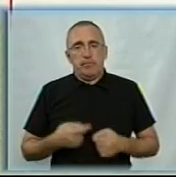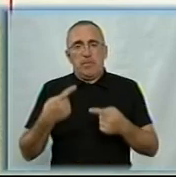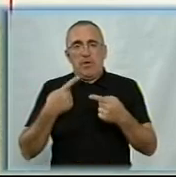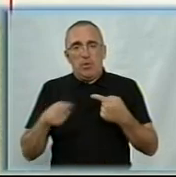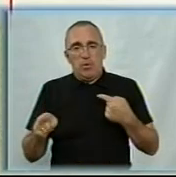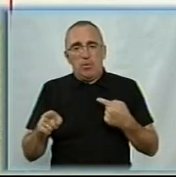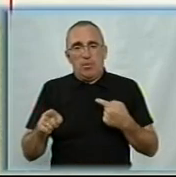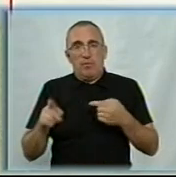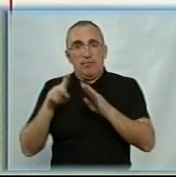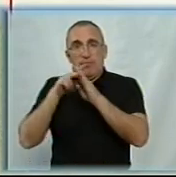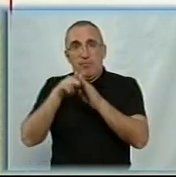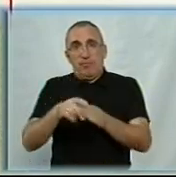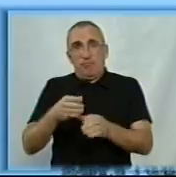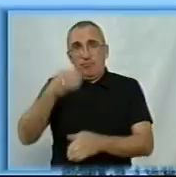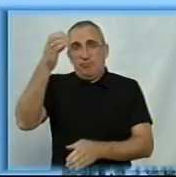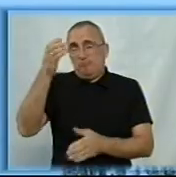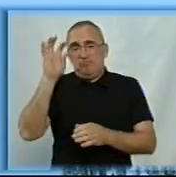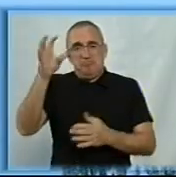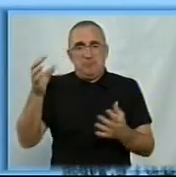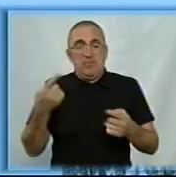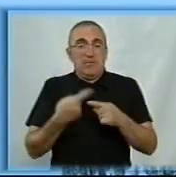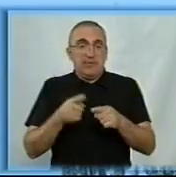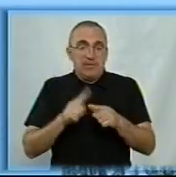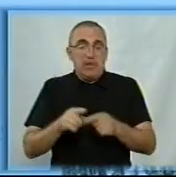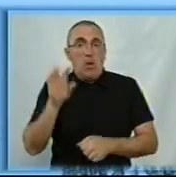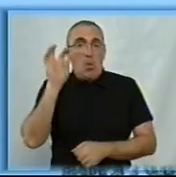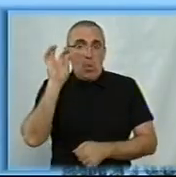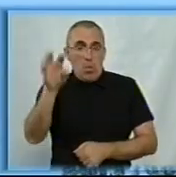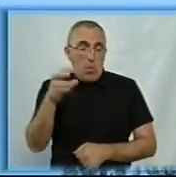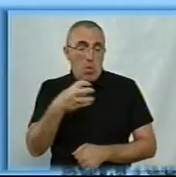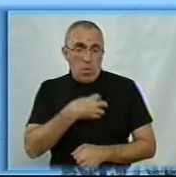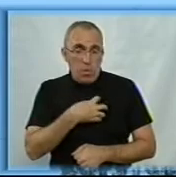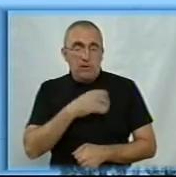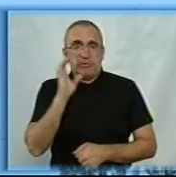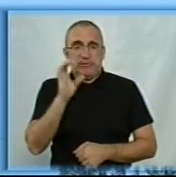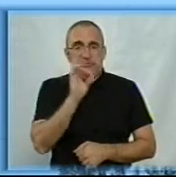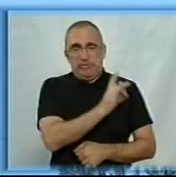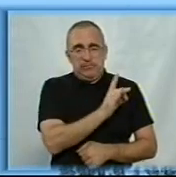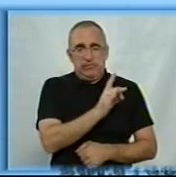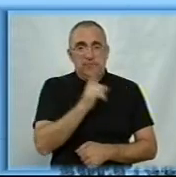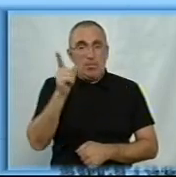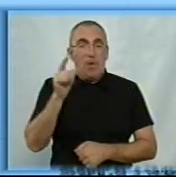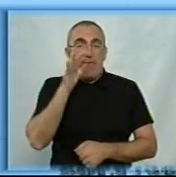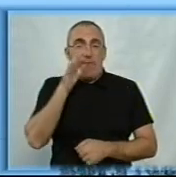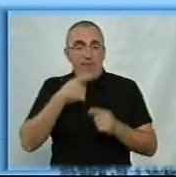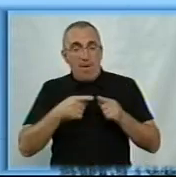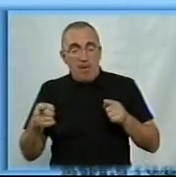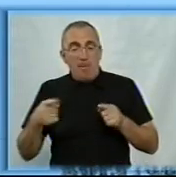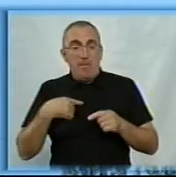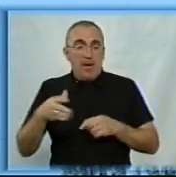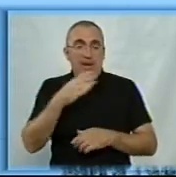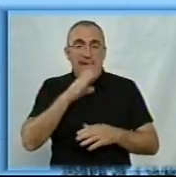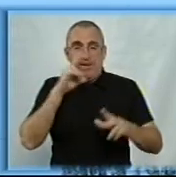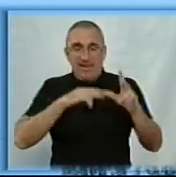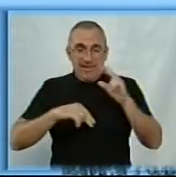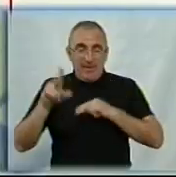Іншого навантаження, власне, не несе. Тобто це саме орден, який символізує СРСР, символізує ту епоху, яку ми намагаємося